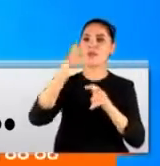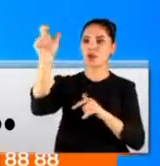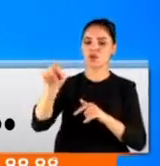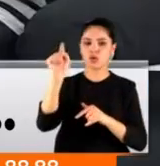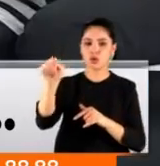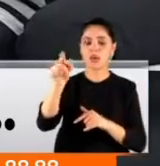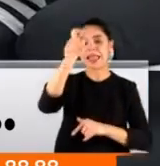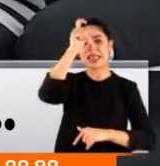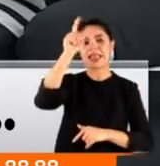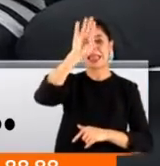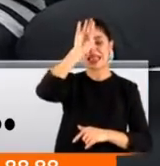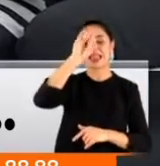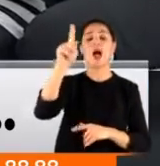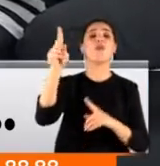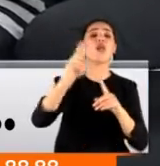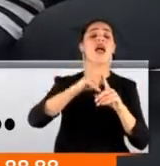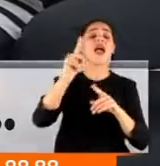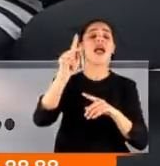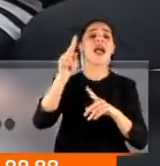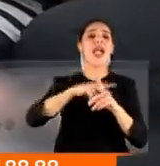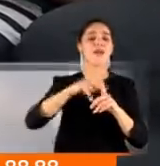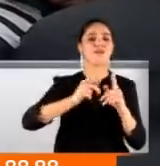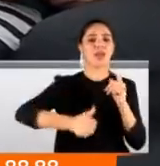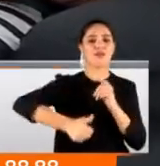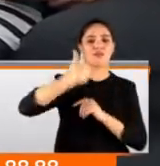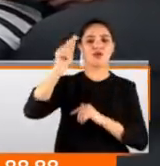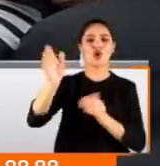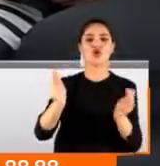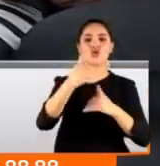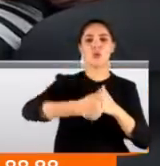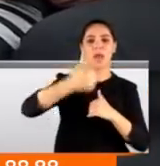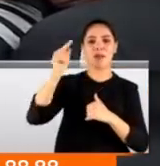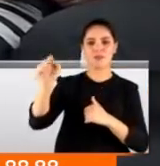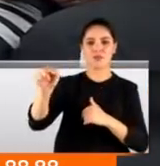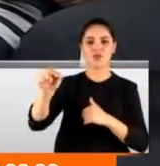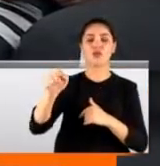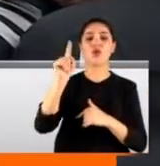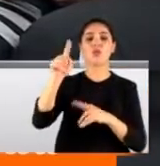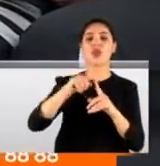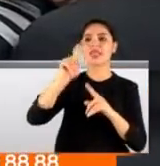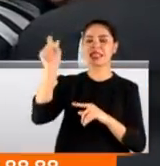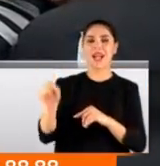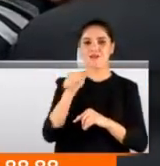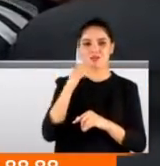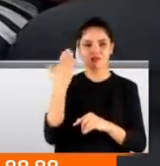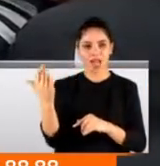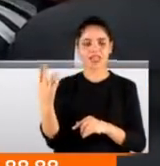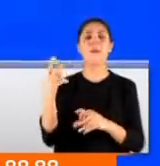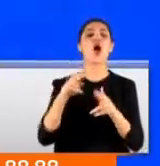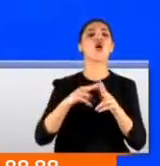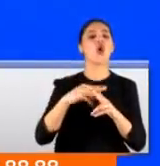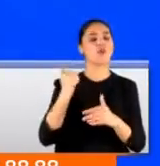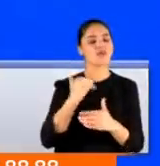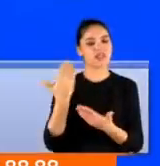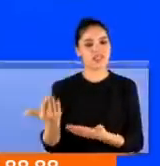Adir, İstanbul Emniyet Müdürlüğü Toplum Destekli Polislik Şube Müdürü. Hoş geldiniz. Teşekkürler. Tayfur Akar komiserimiz. Hoş